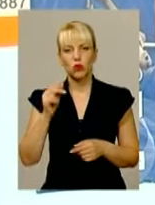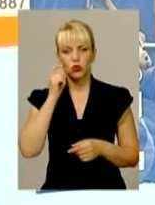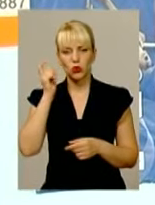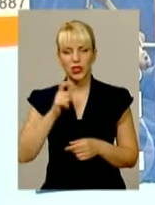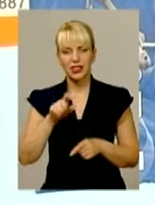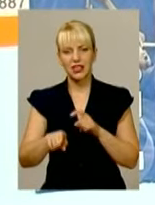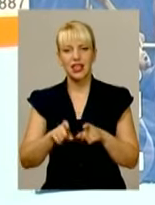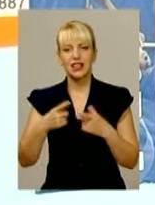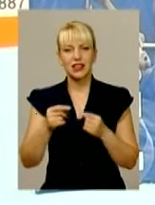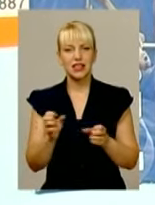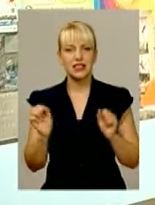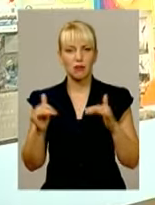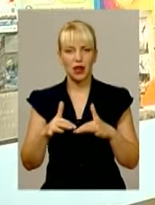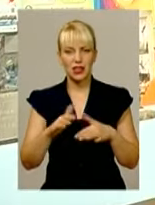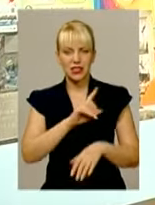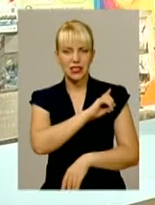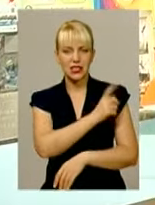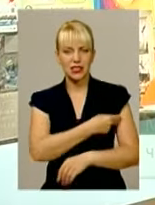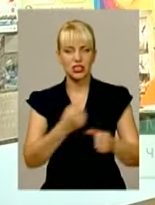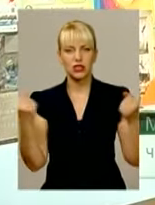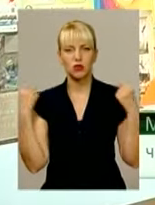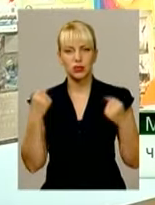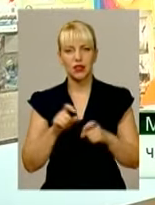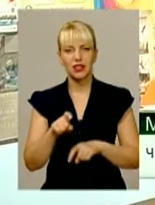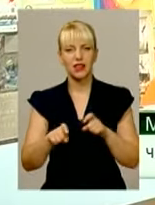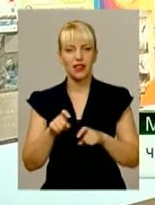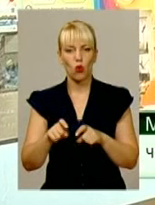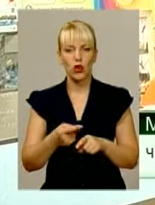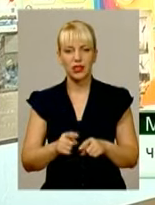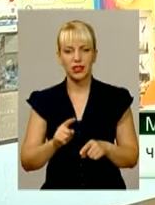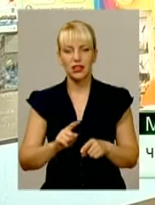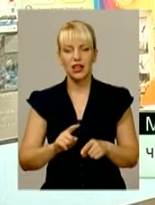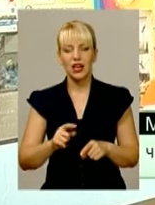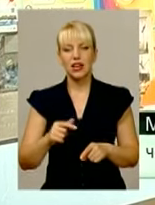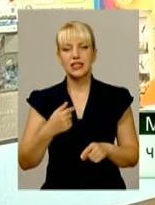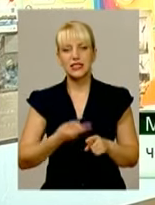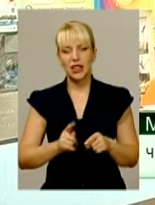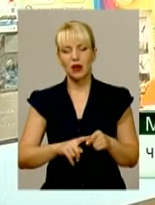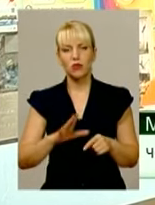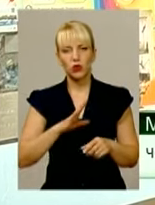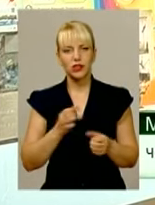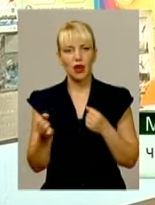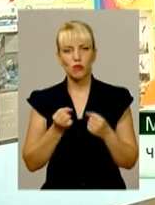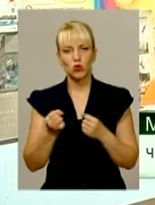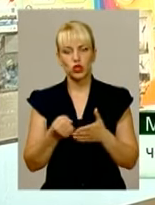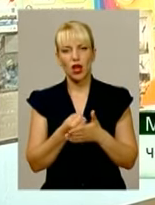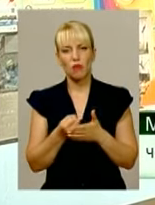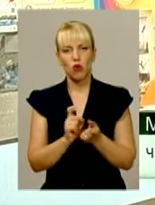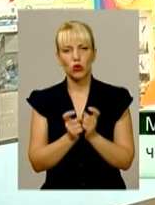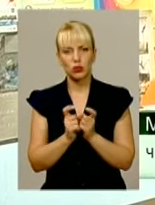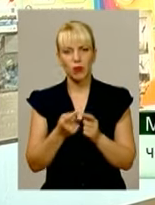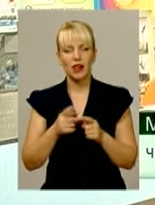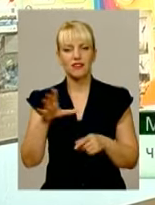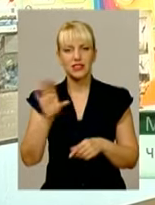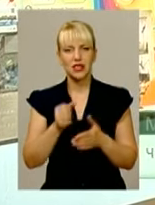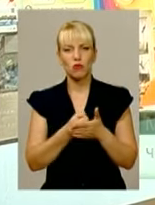найсильніші легкоатлети країни. В секторі була достатньо напружена така боротьба і всі до останнього